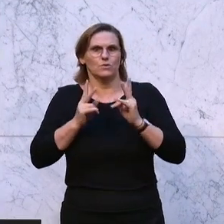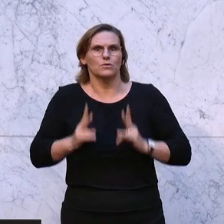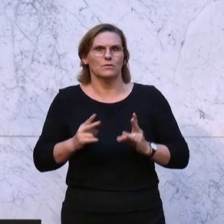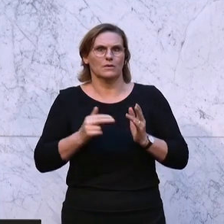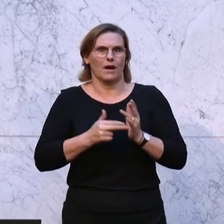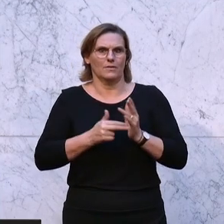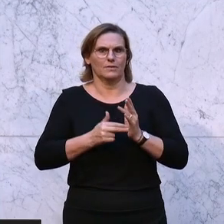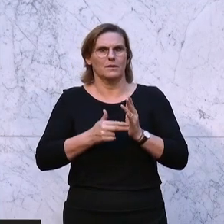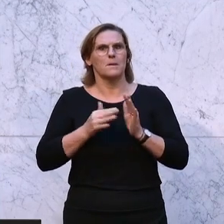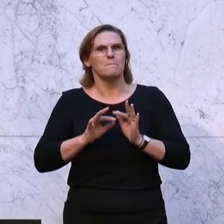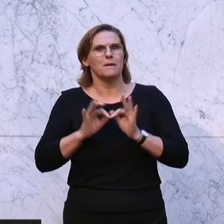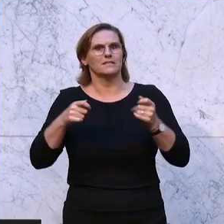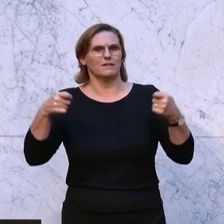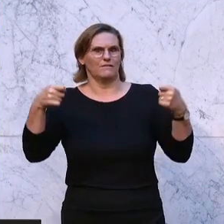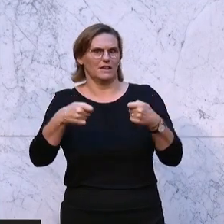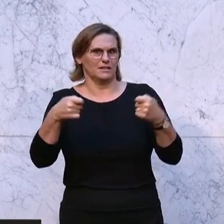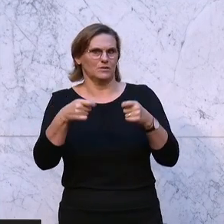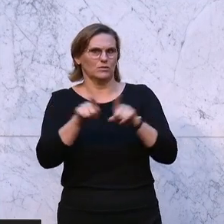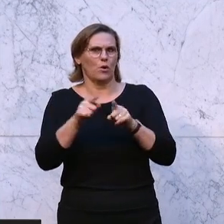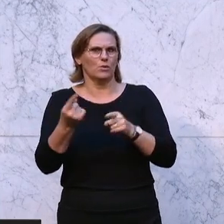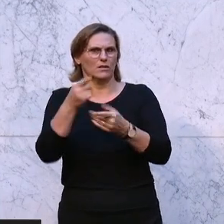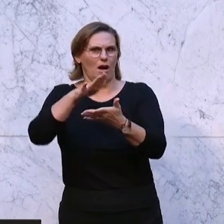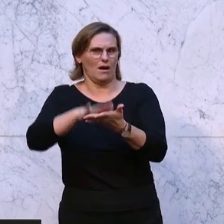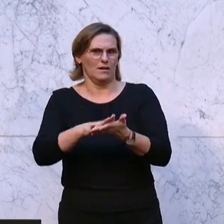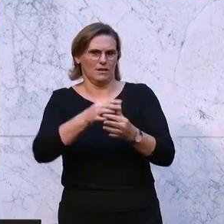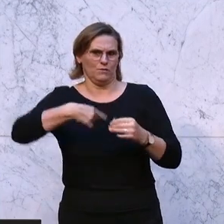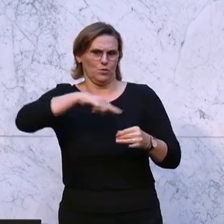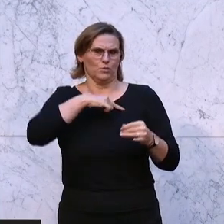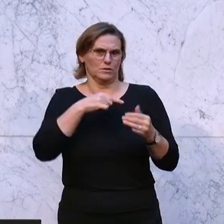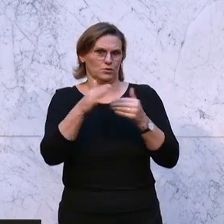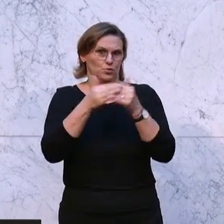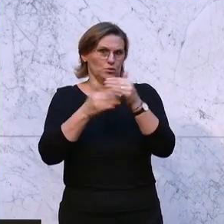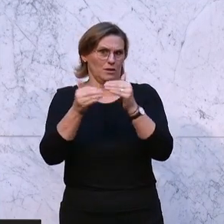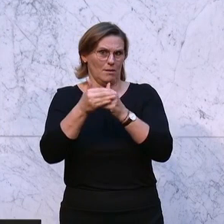Das ist die beste Finanzierung und die nachhaltigste Finanzierung für unser Pensionssystem.